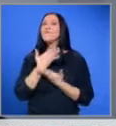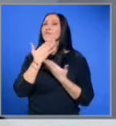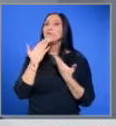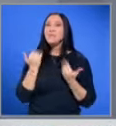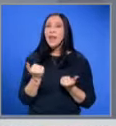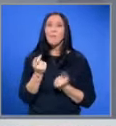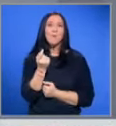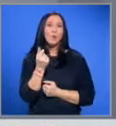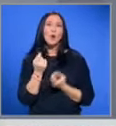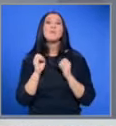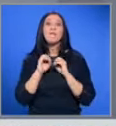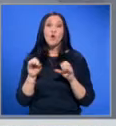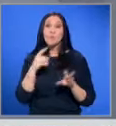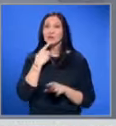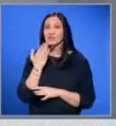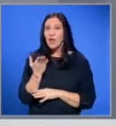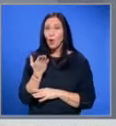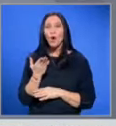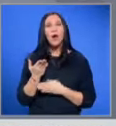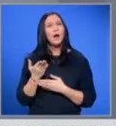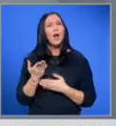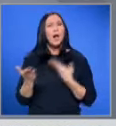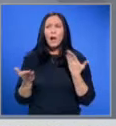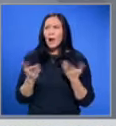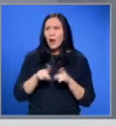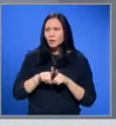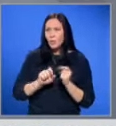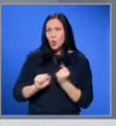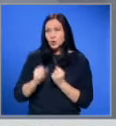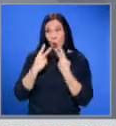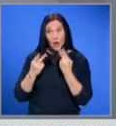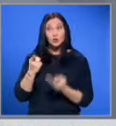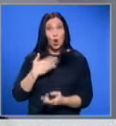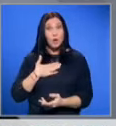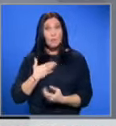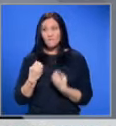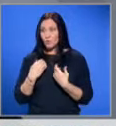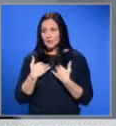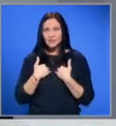Нямам деталния информация за него, каквато по-късно се оказа, че всъщност то има за мен.